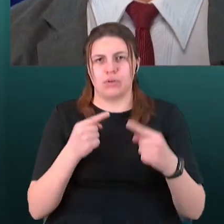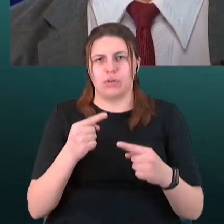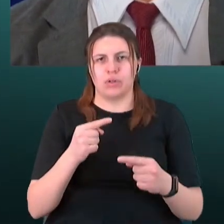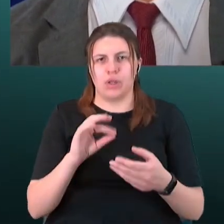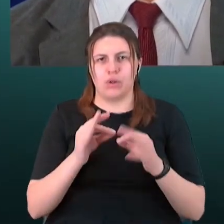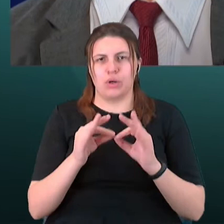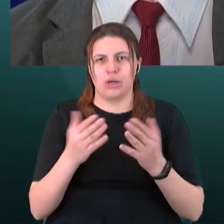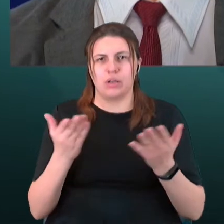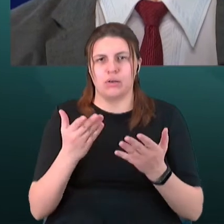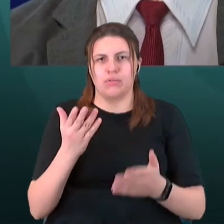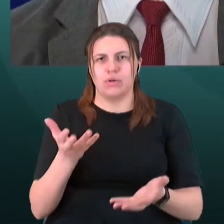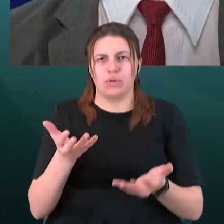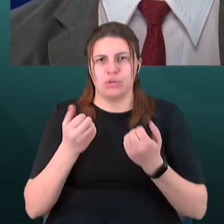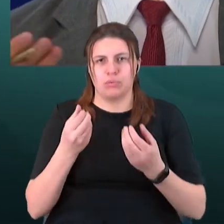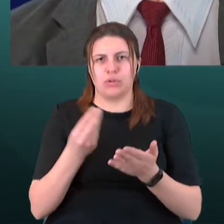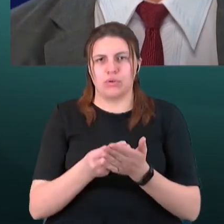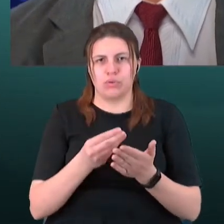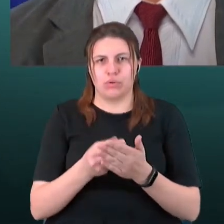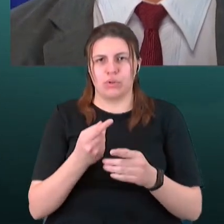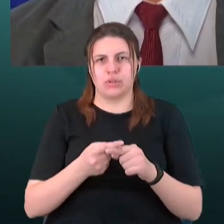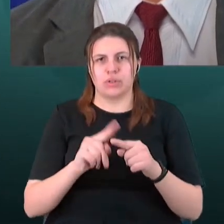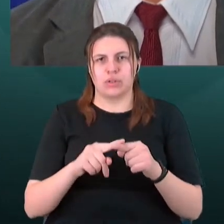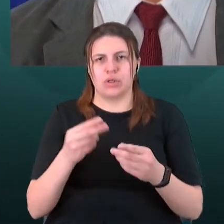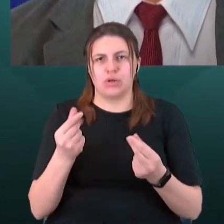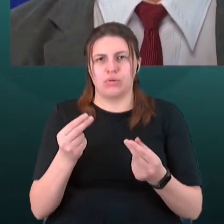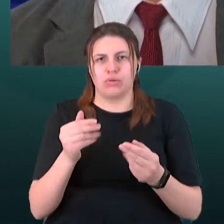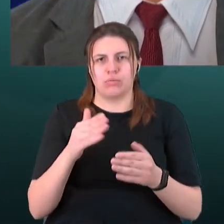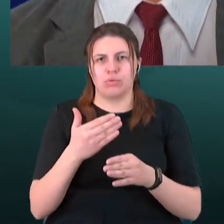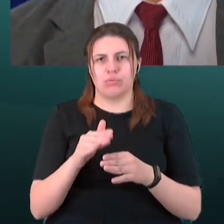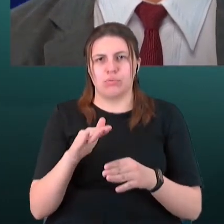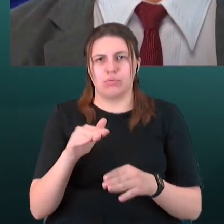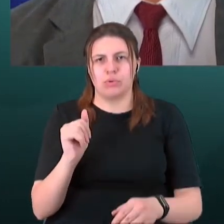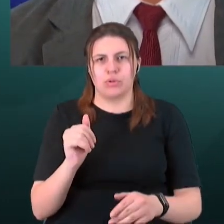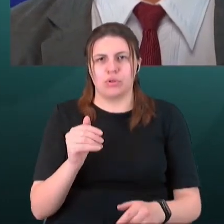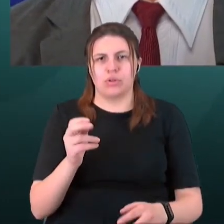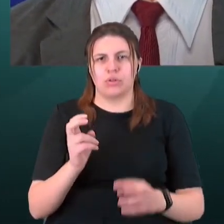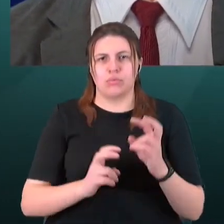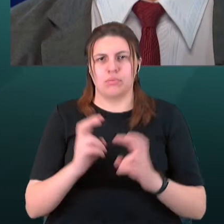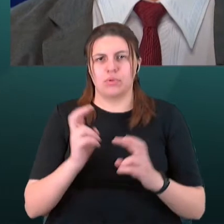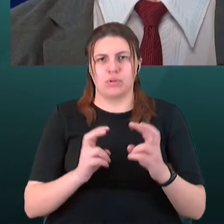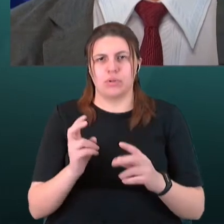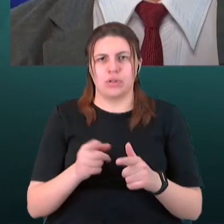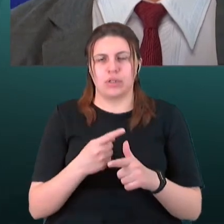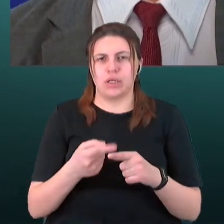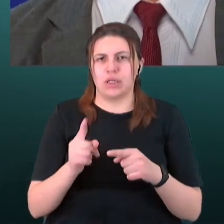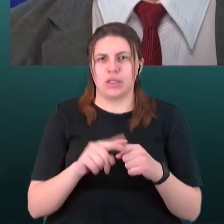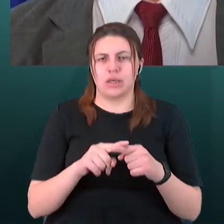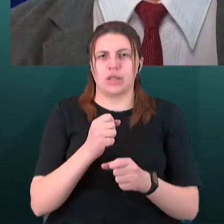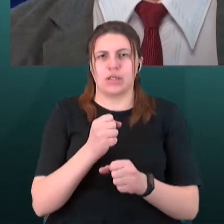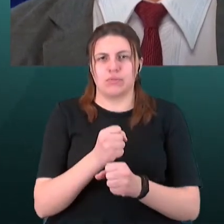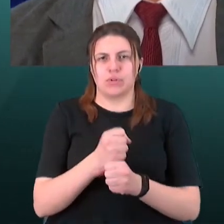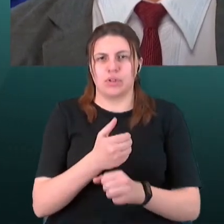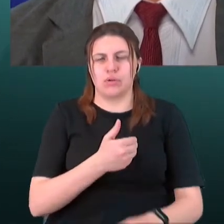отримуєте гроші, ці гроші ви потім перепозичаєте якимось підприємцям, які хочуть створити елеватори. Чи ці елеватори, вони будуть